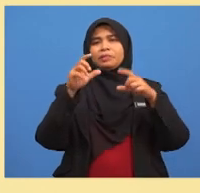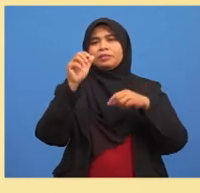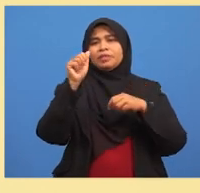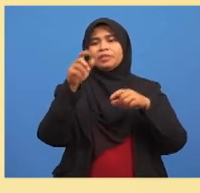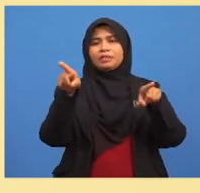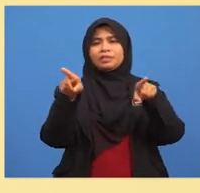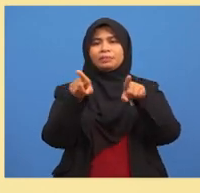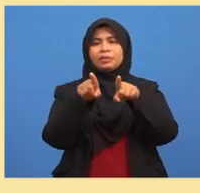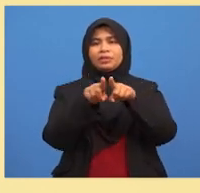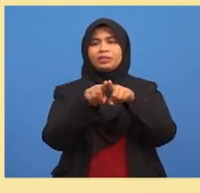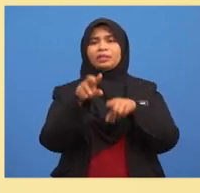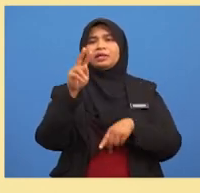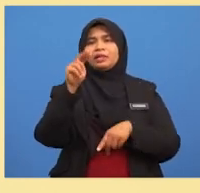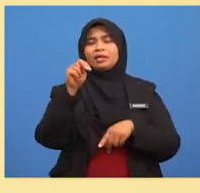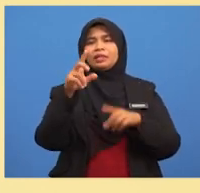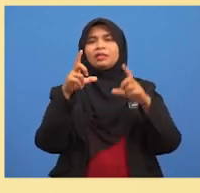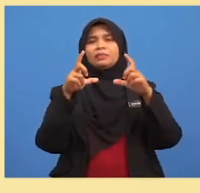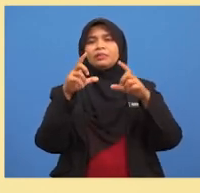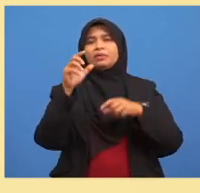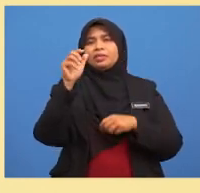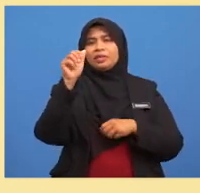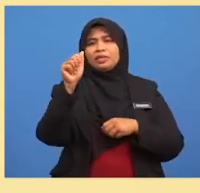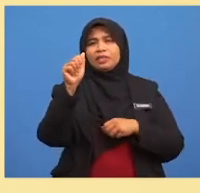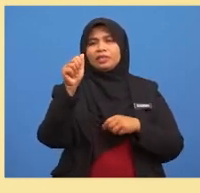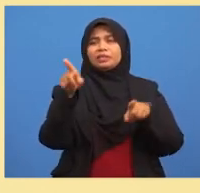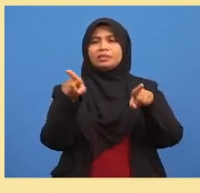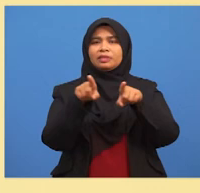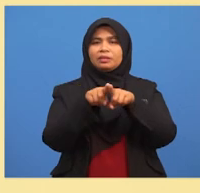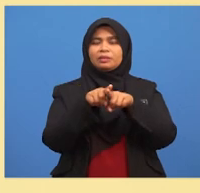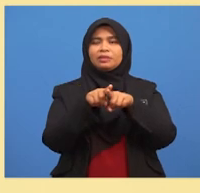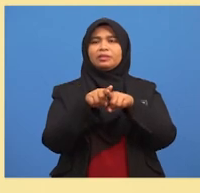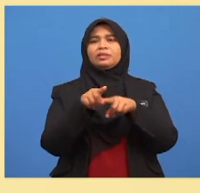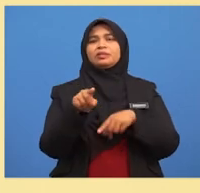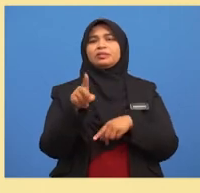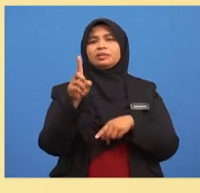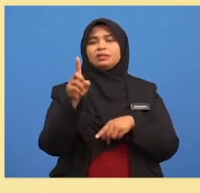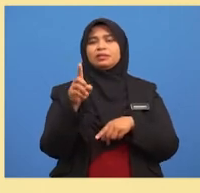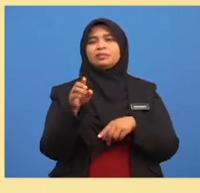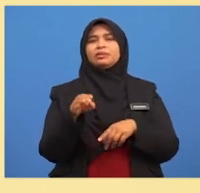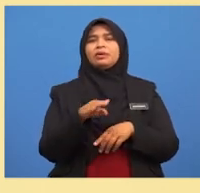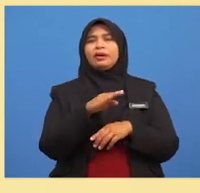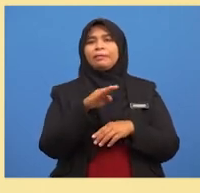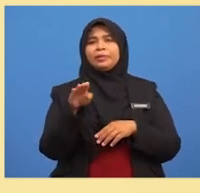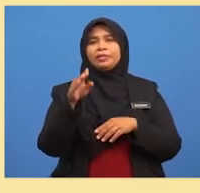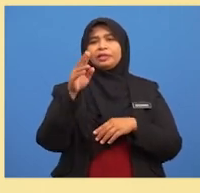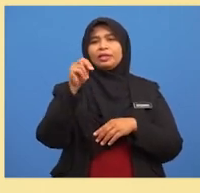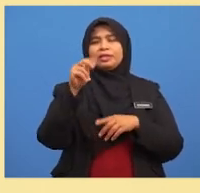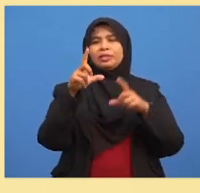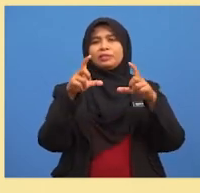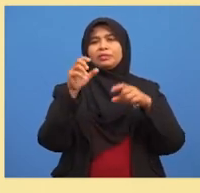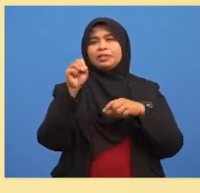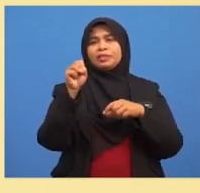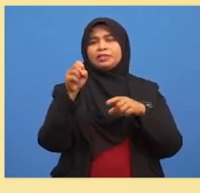sama dengan N dalam kurungan A Per N dalam kurungan S